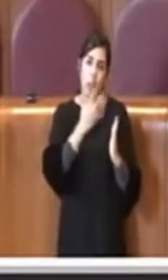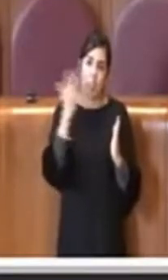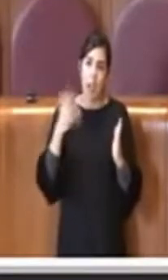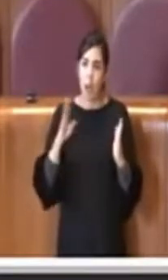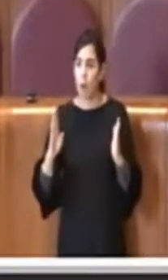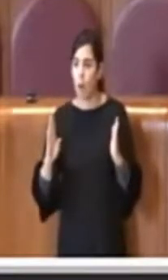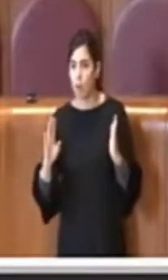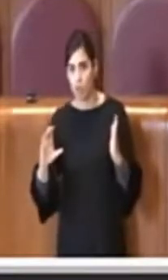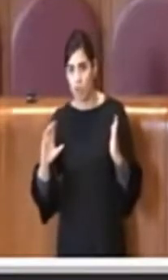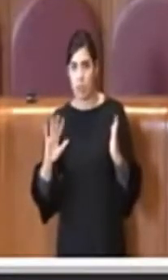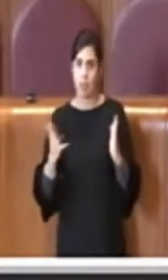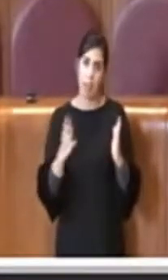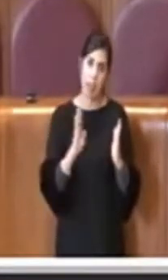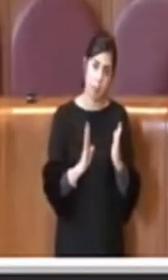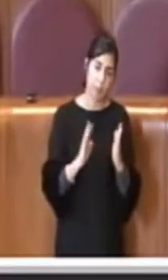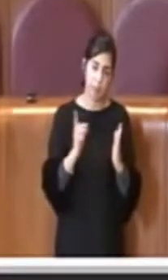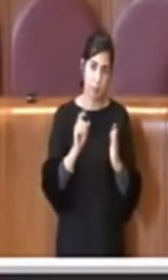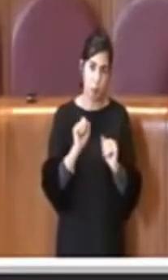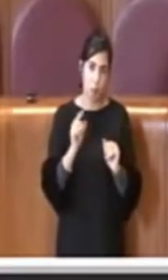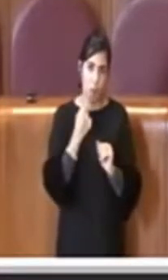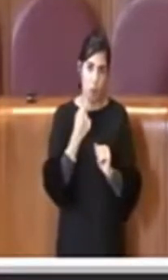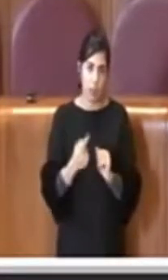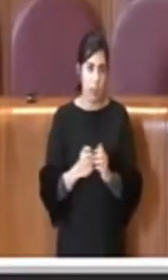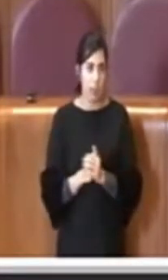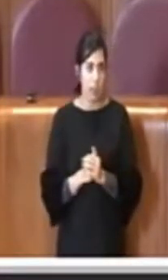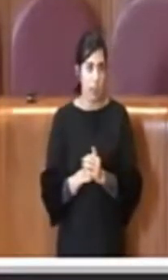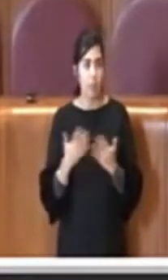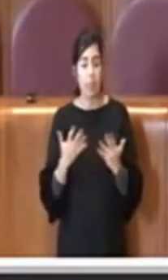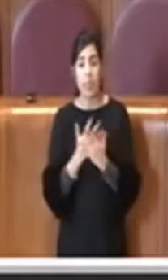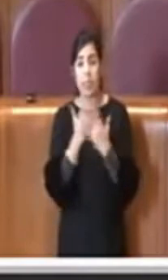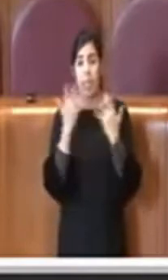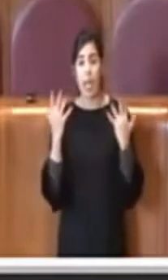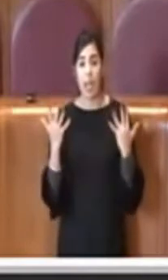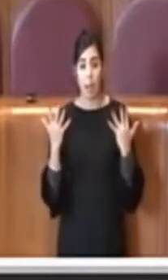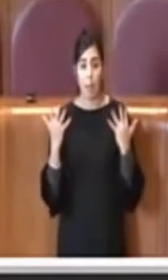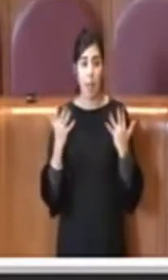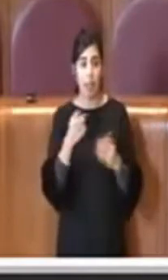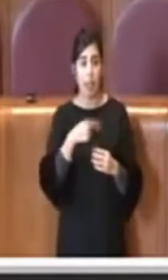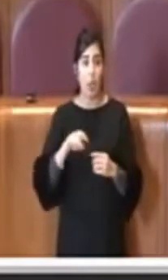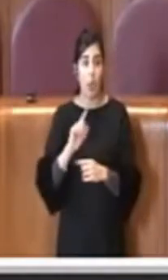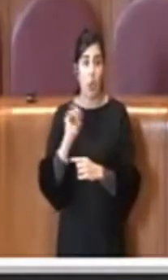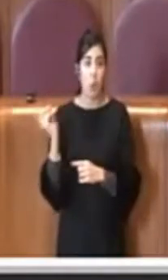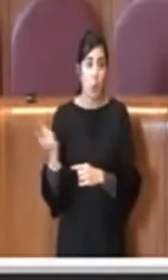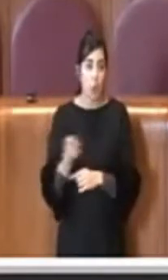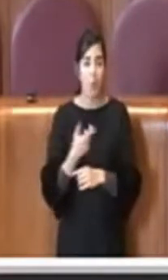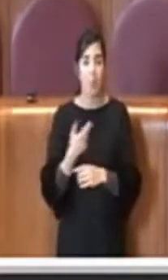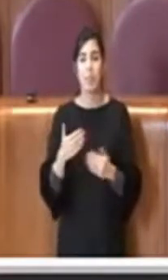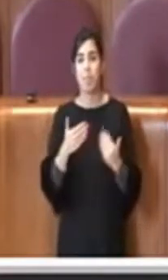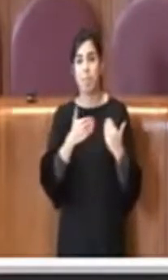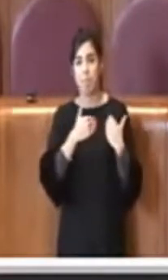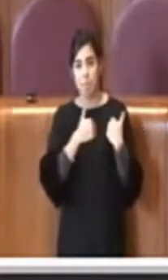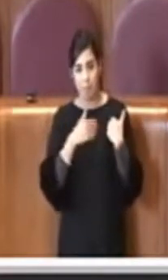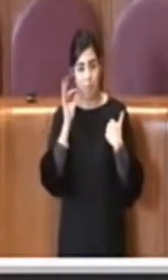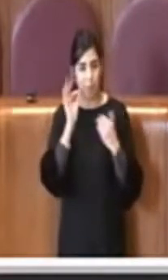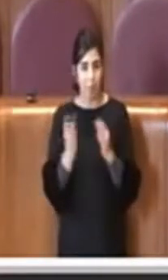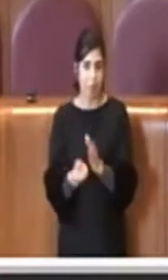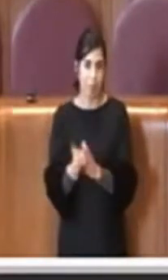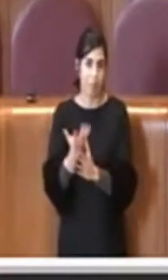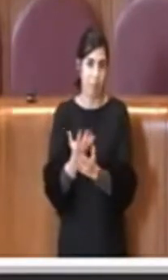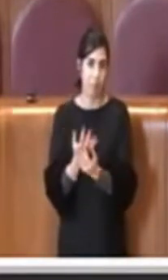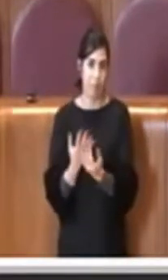però ovviamente è quello che ci impegniamo tutti a fare quanto prima, a realizzare quanto prima.